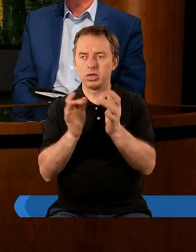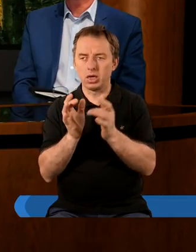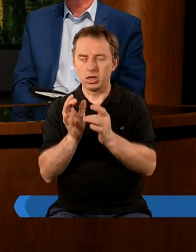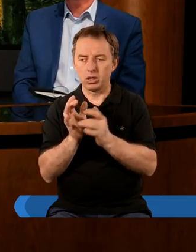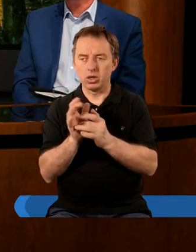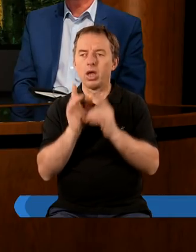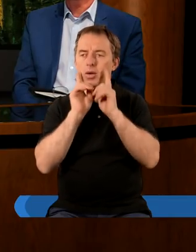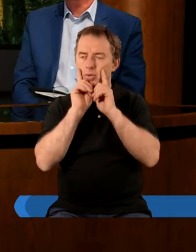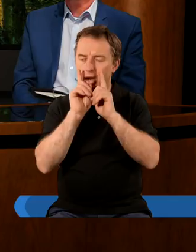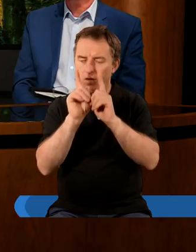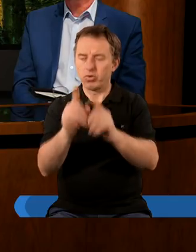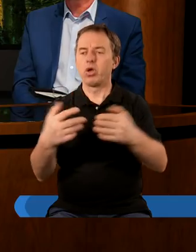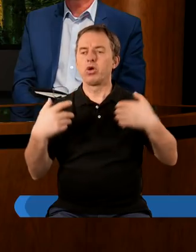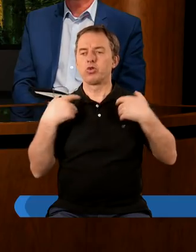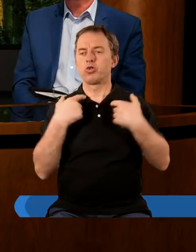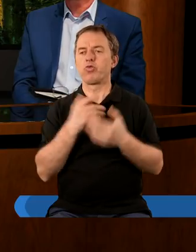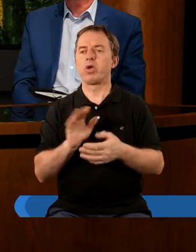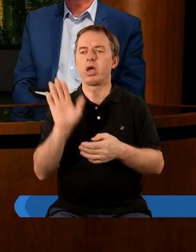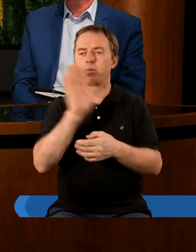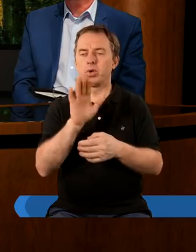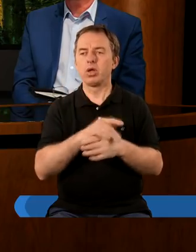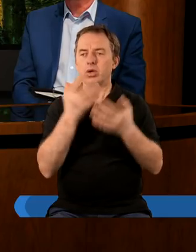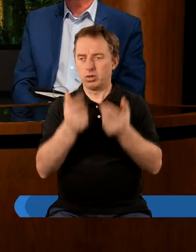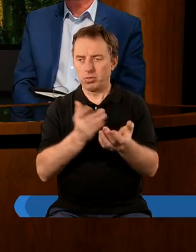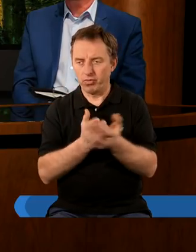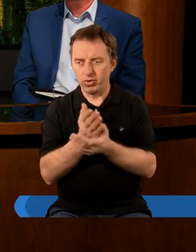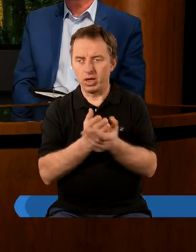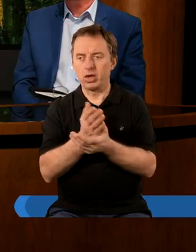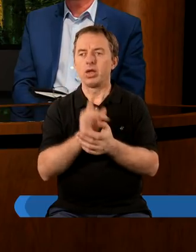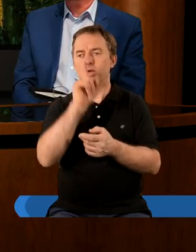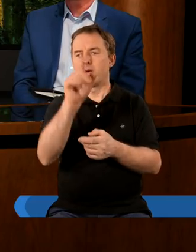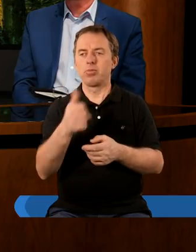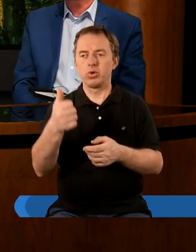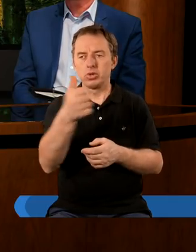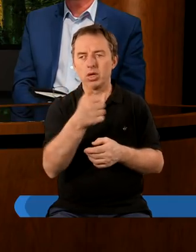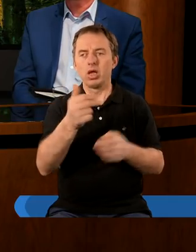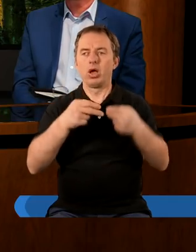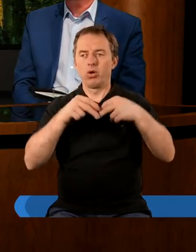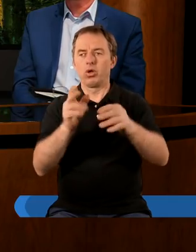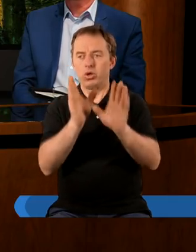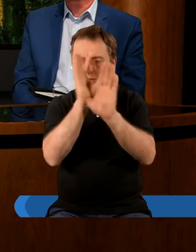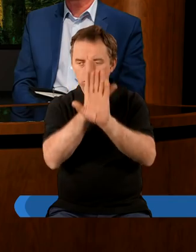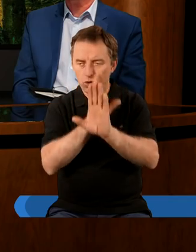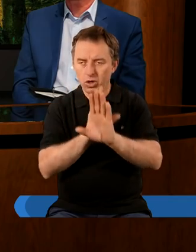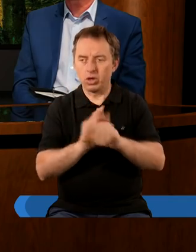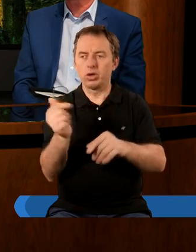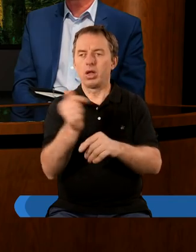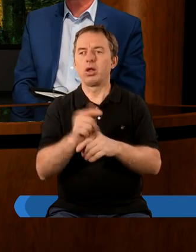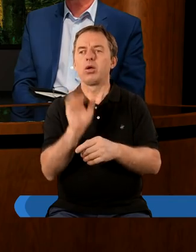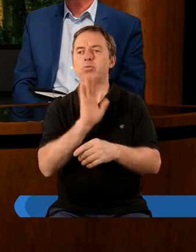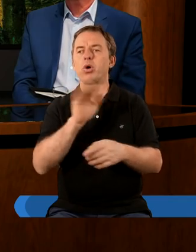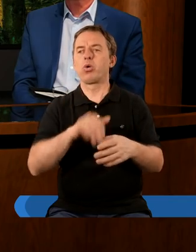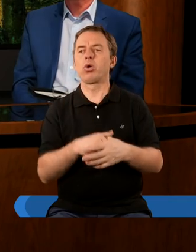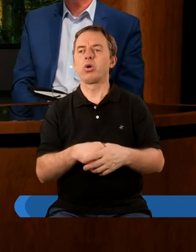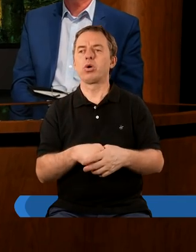Chrystusa jako prawdziwego, żywego Boga, chcąc być Mu wiernymi, Jemu jedynie oddawać tą cześć należną